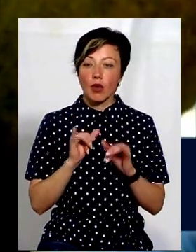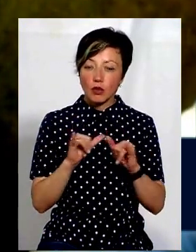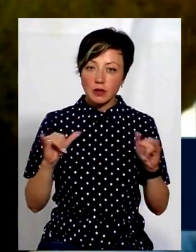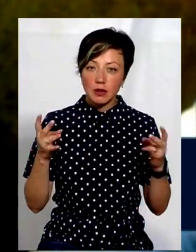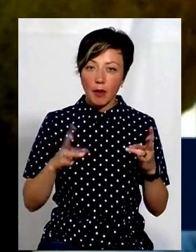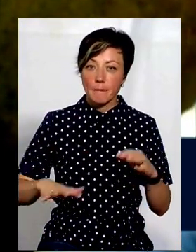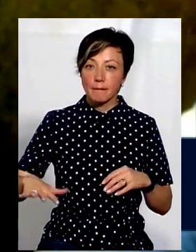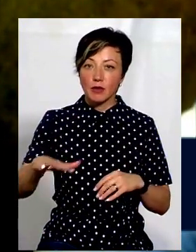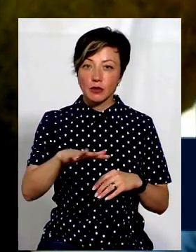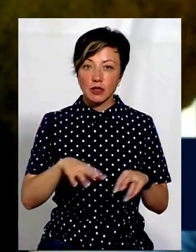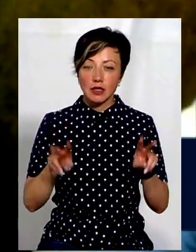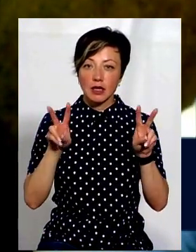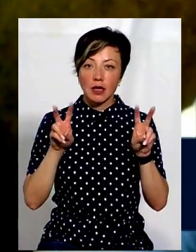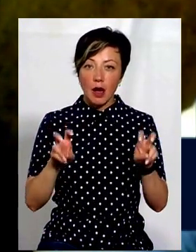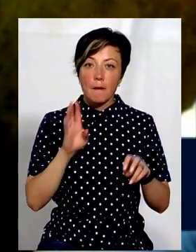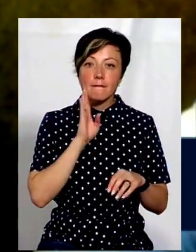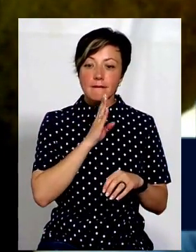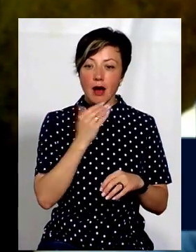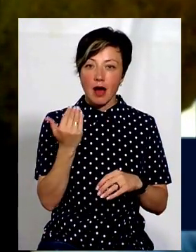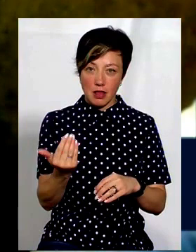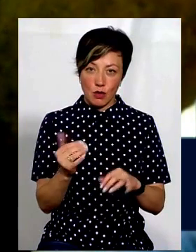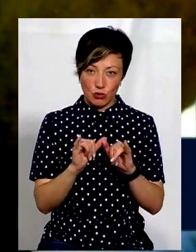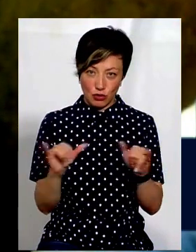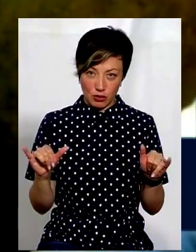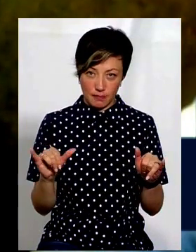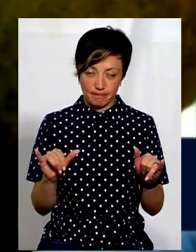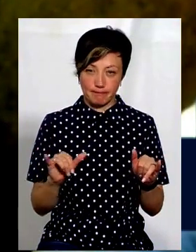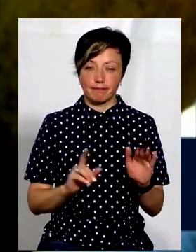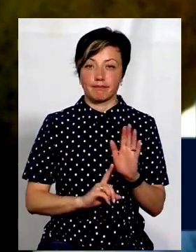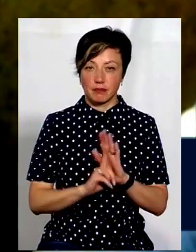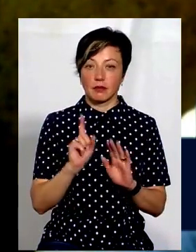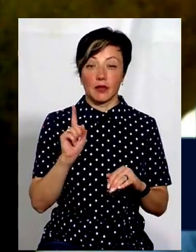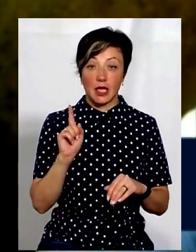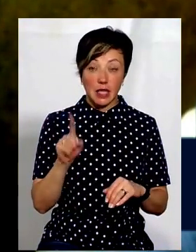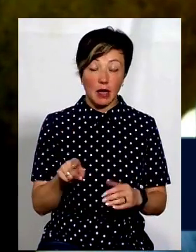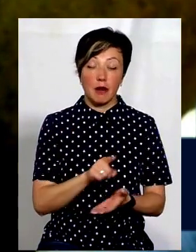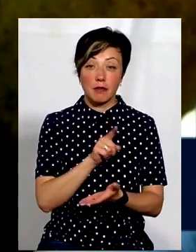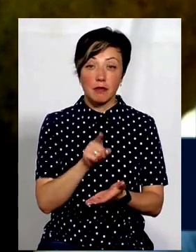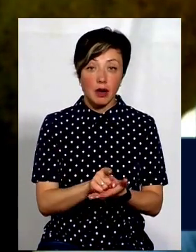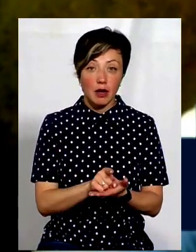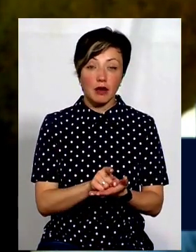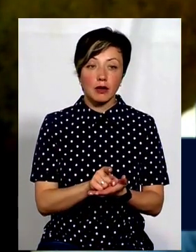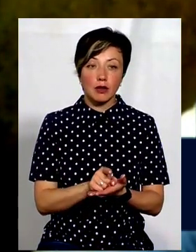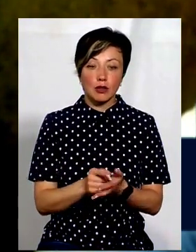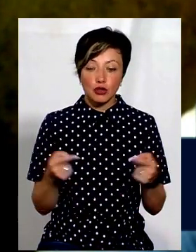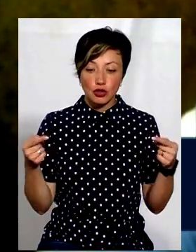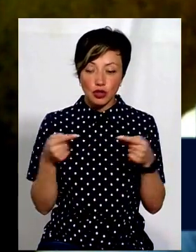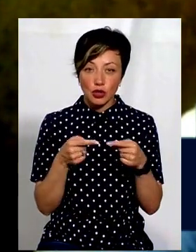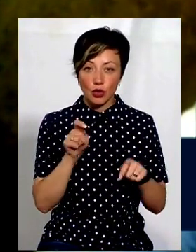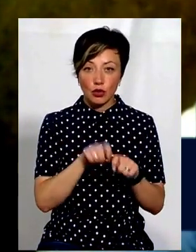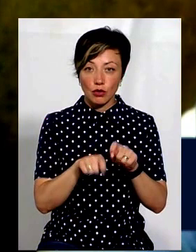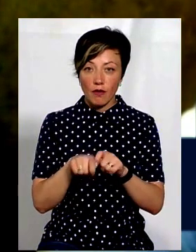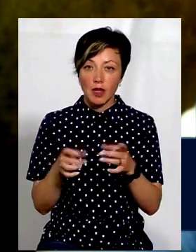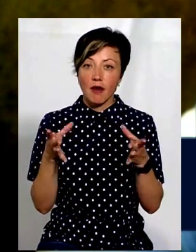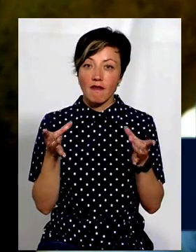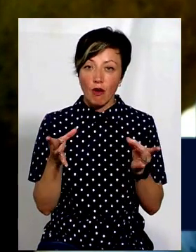приміщення, яке називається Маточне. Тобто, там має чітко контролюватися